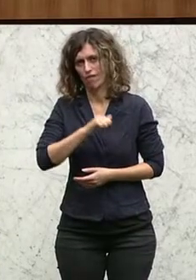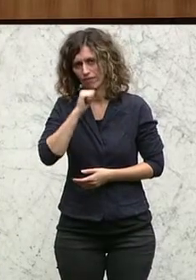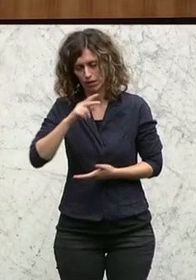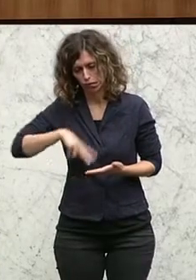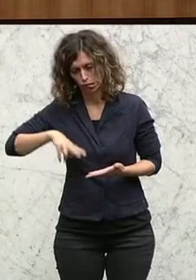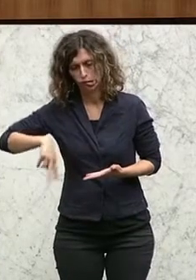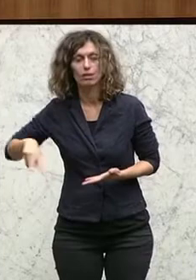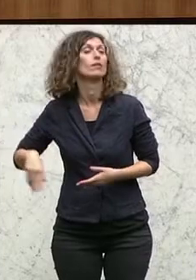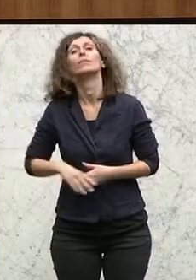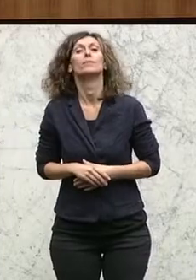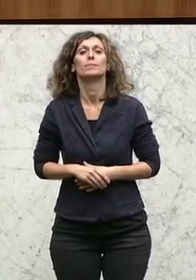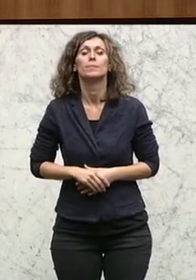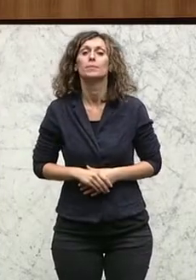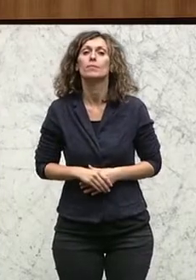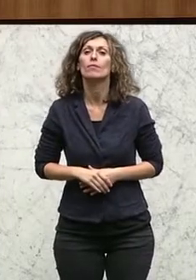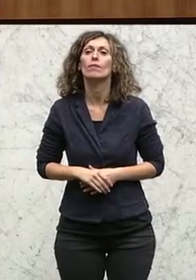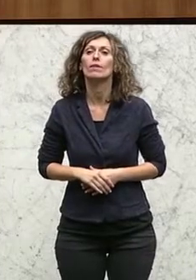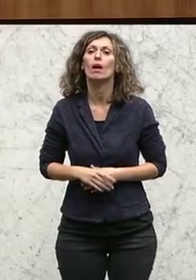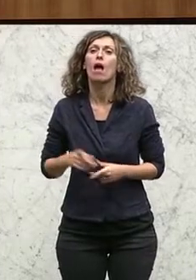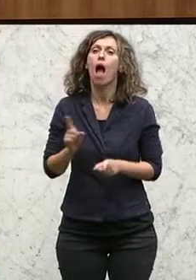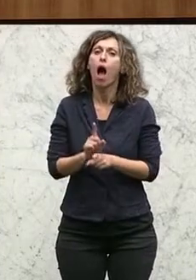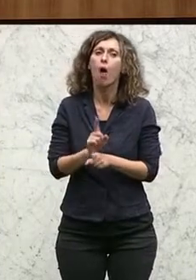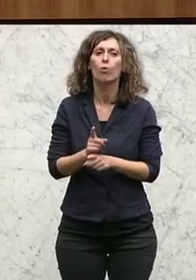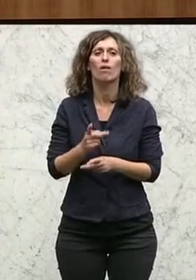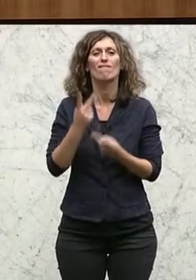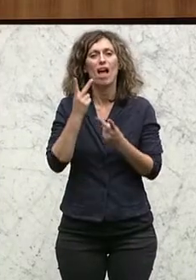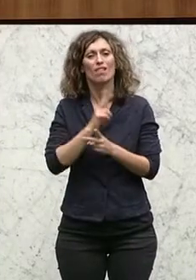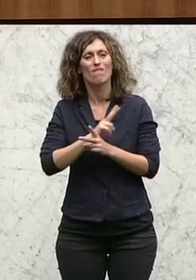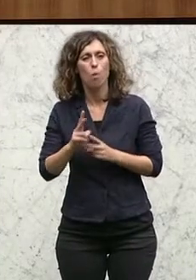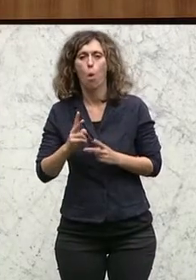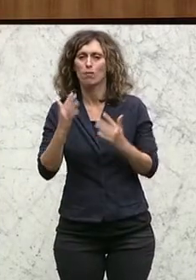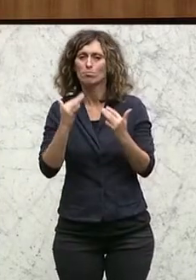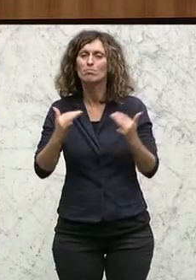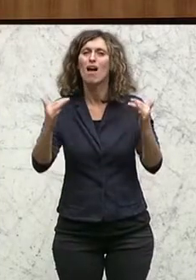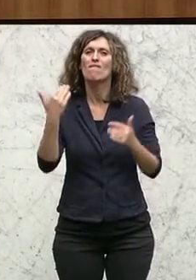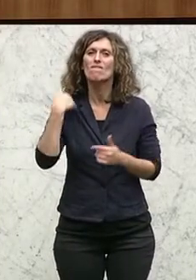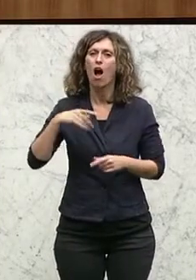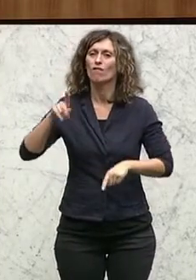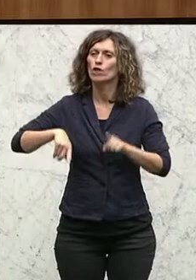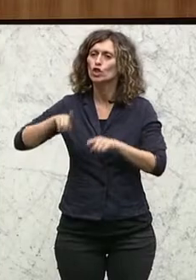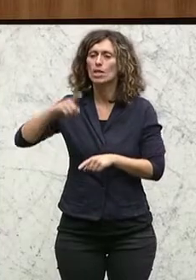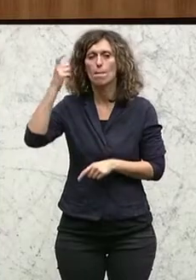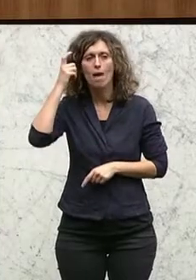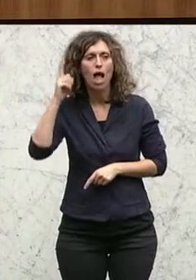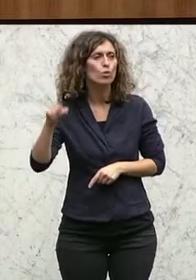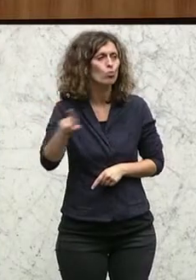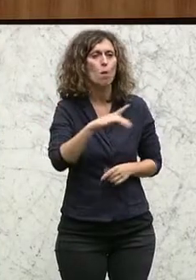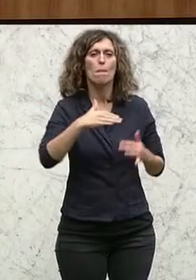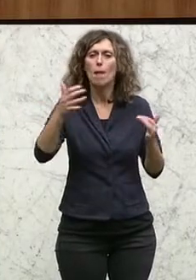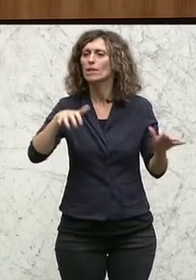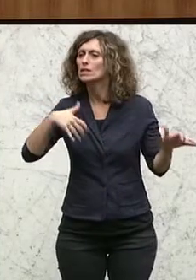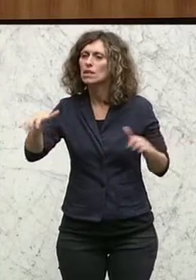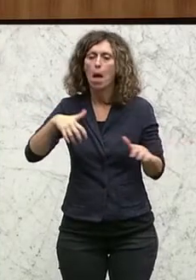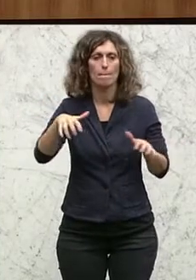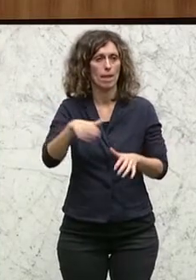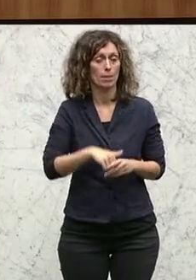Weiteren war das insofern wertvoll, weil wirklich einmal die unterschiedlichen Meinungen hier im Parlament zusammengetragen wurden.